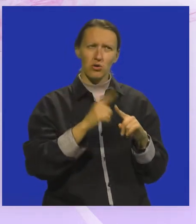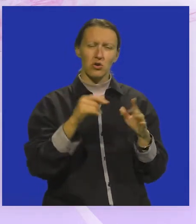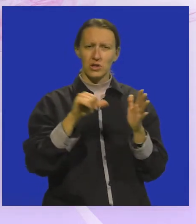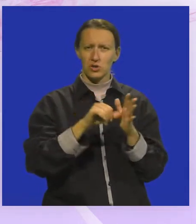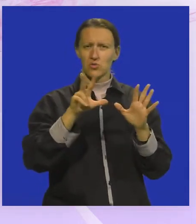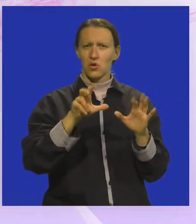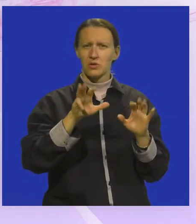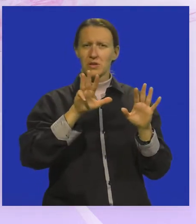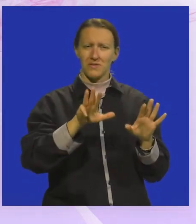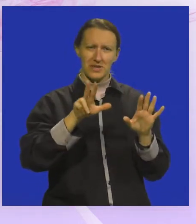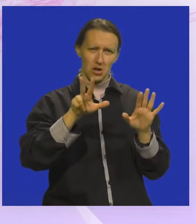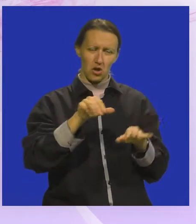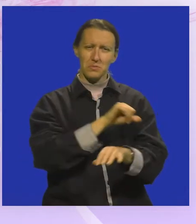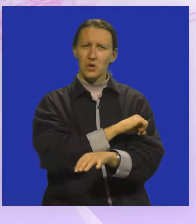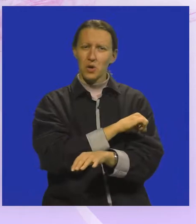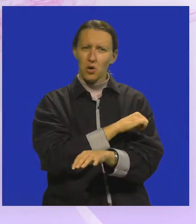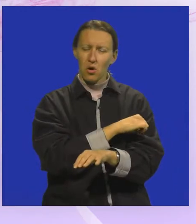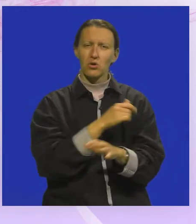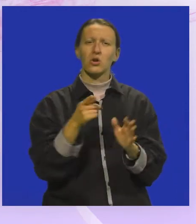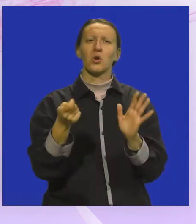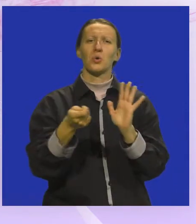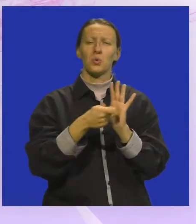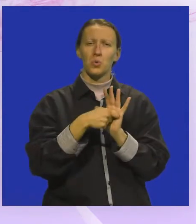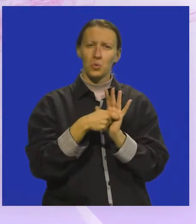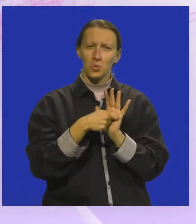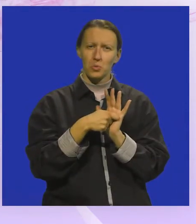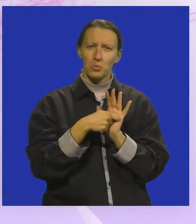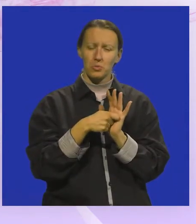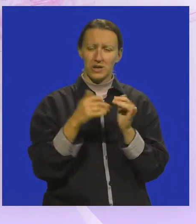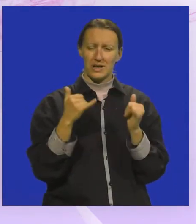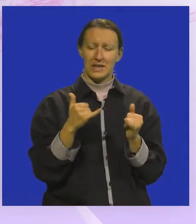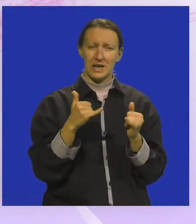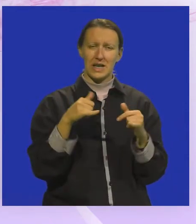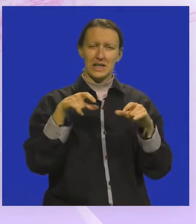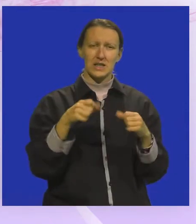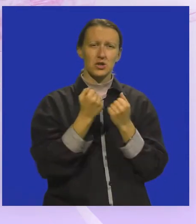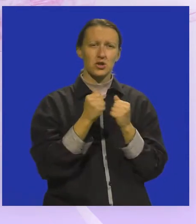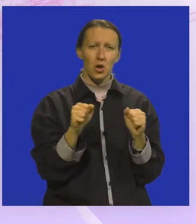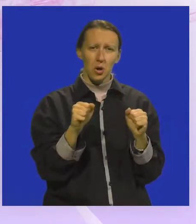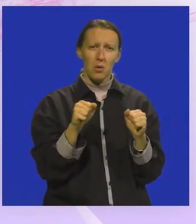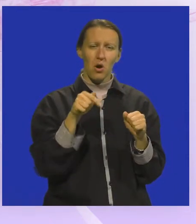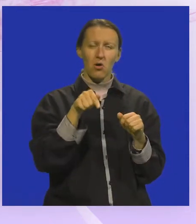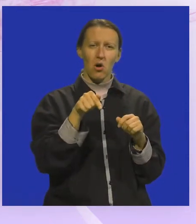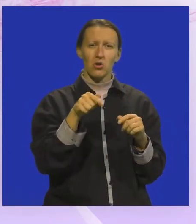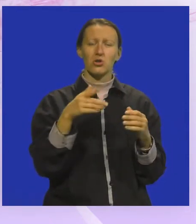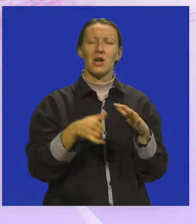1898. godine, kupuju na današnjem trgu Slobode, ondašnjem glavnom Umaškom